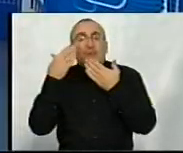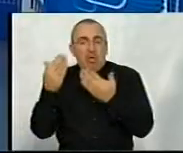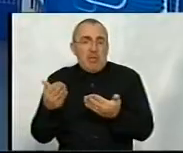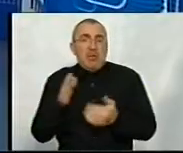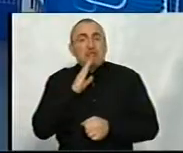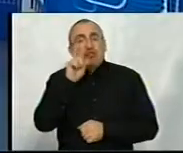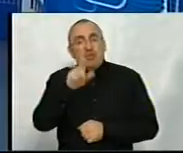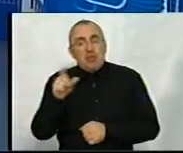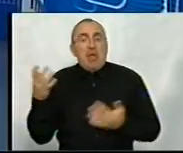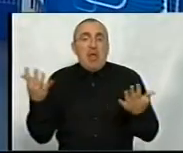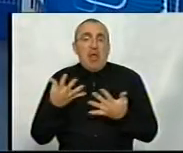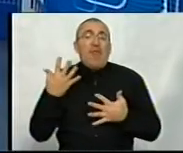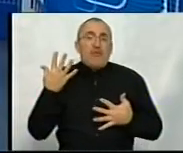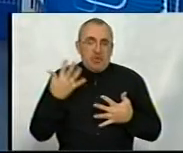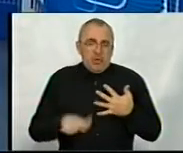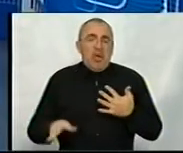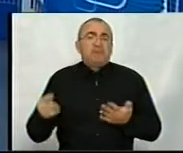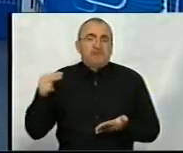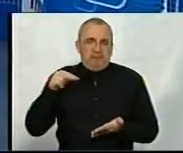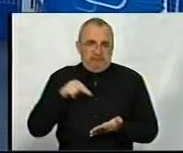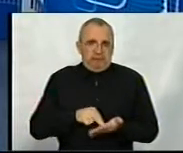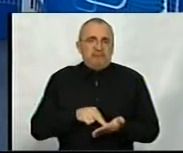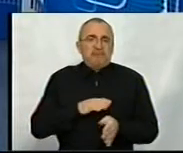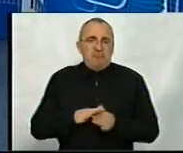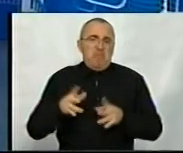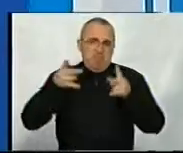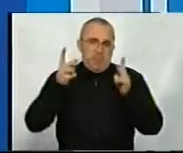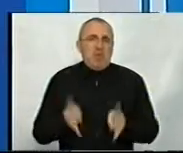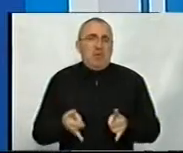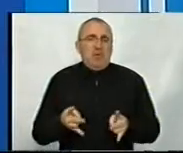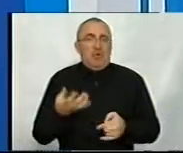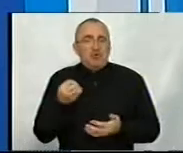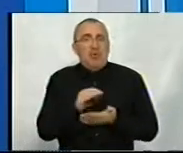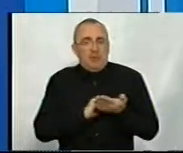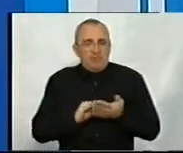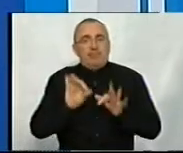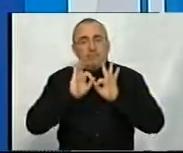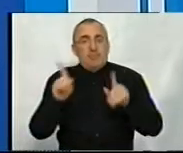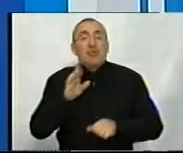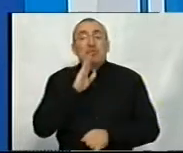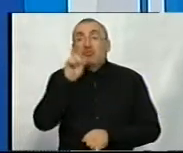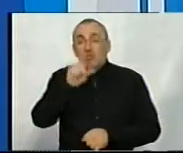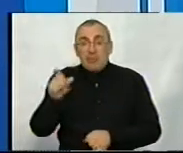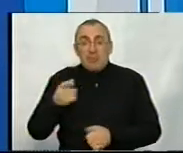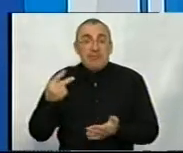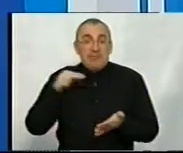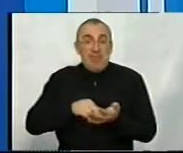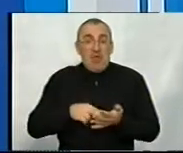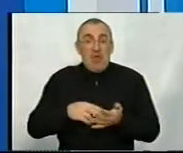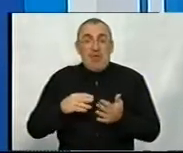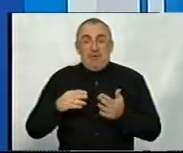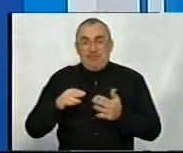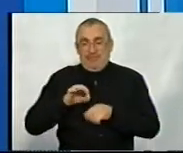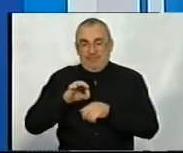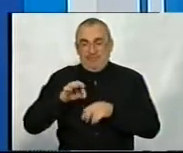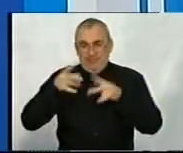жінкам, які вже стали потерпілими. Ще раз хочу наголосити, що жінки, які стали жертвою домашнього